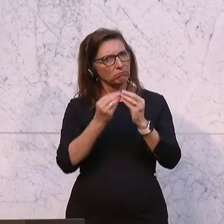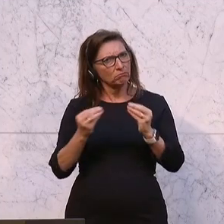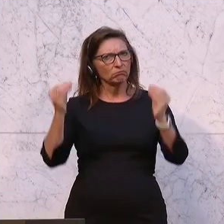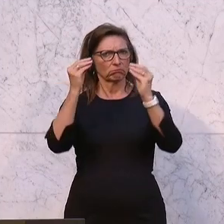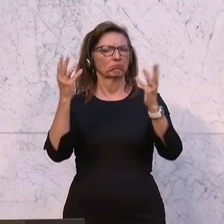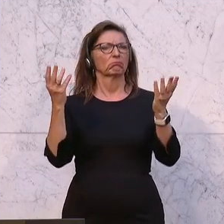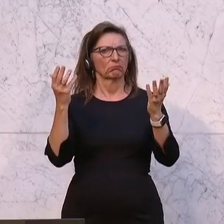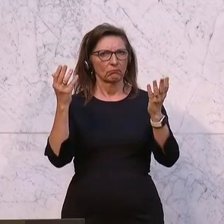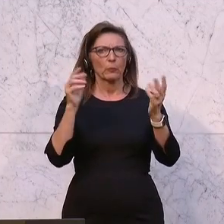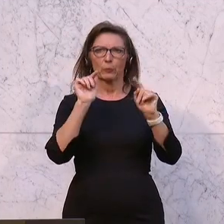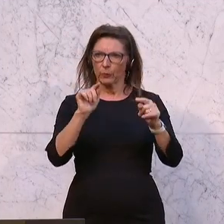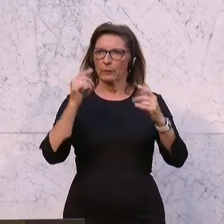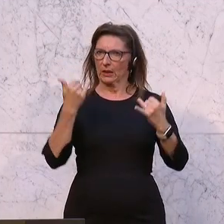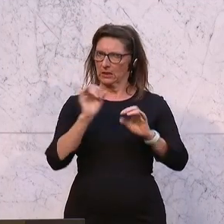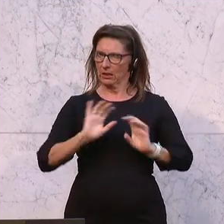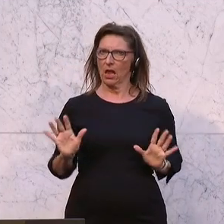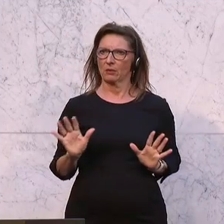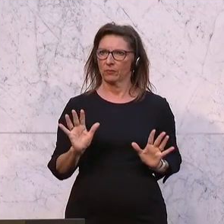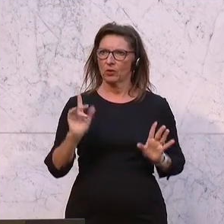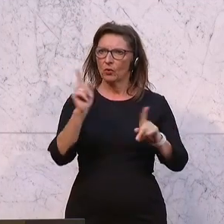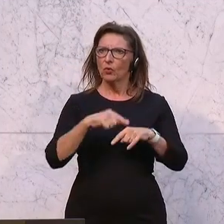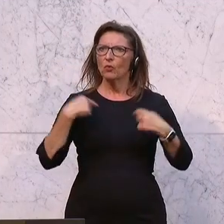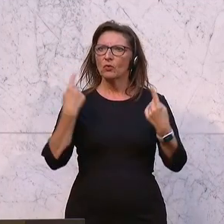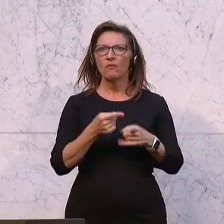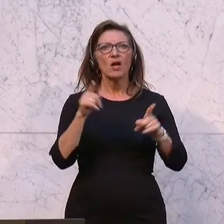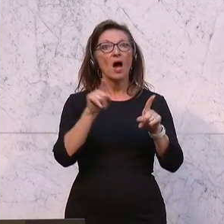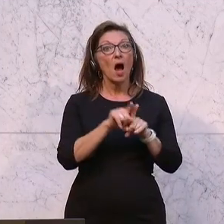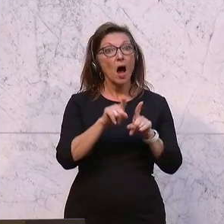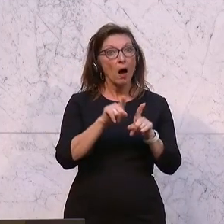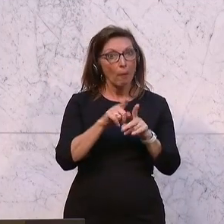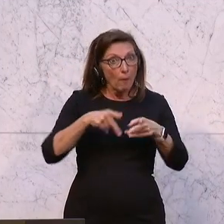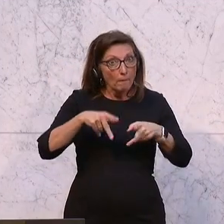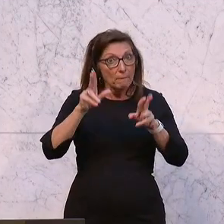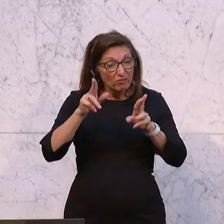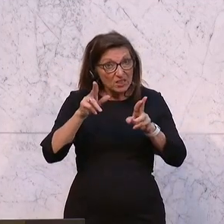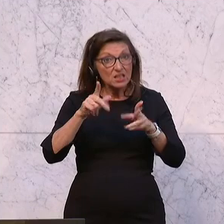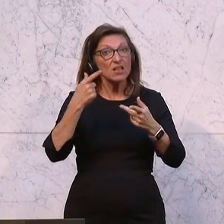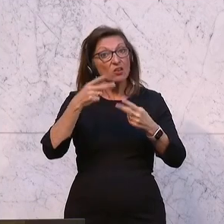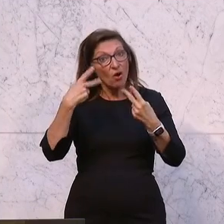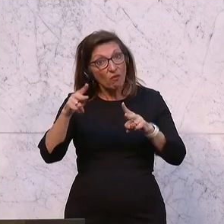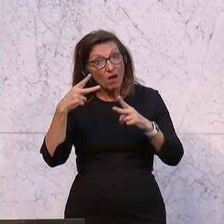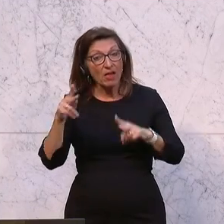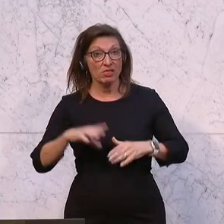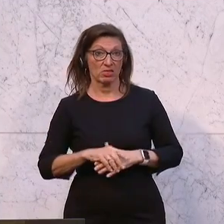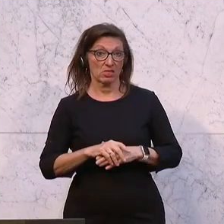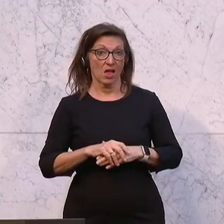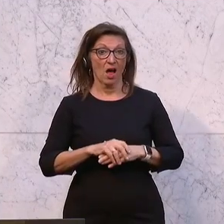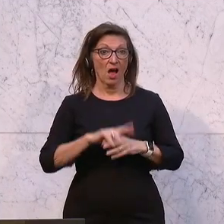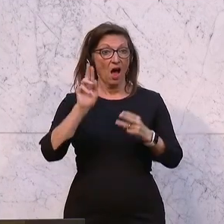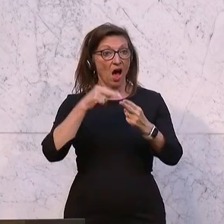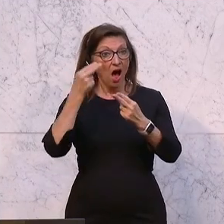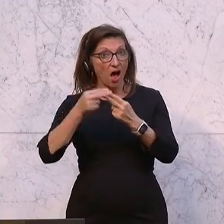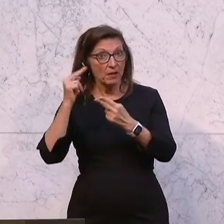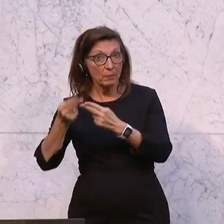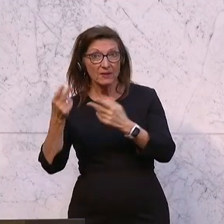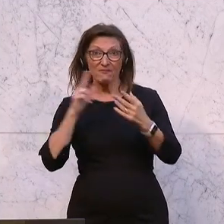wird damit auch klargestellt. Und wir setzen die Aliquotierung befristet noch ein weiteres Jahr aus. Das heißt, alle,